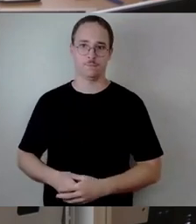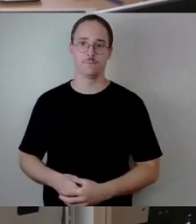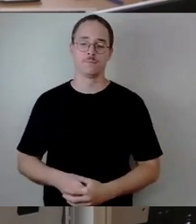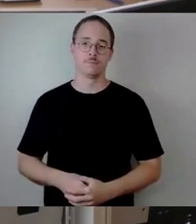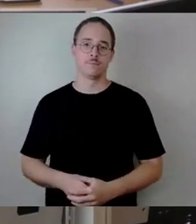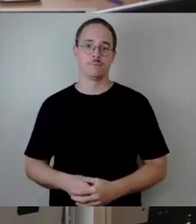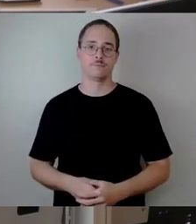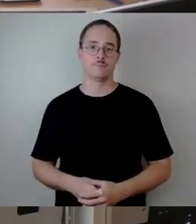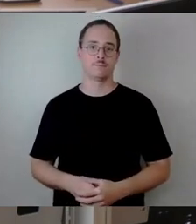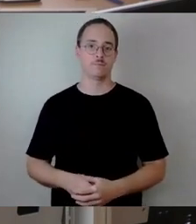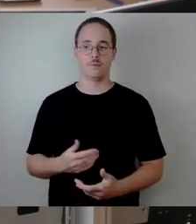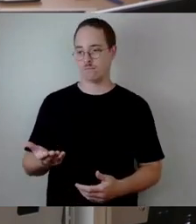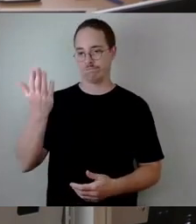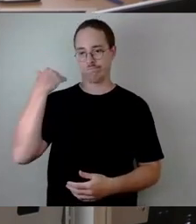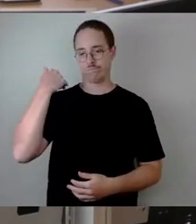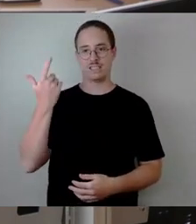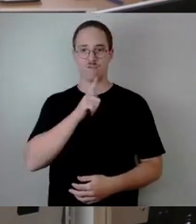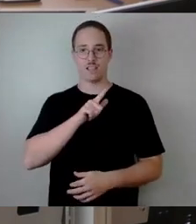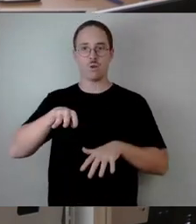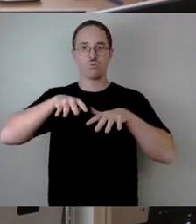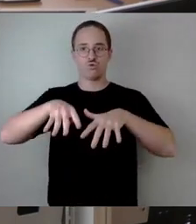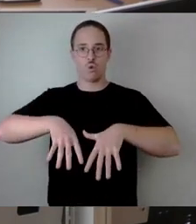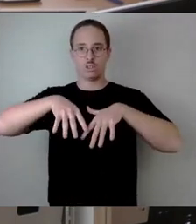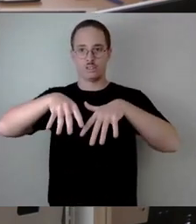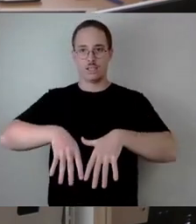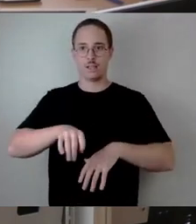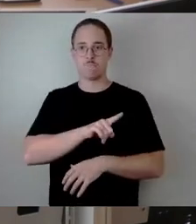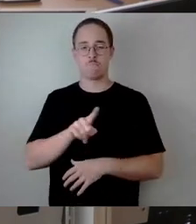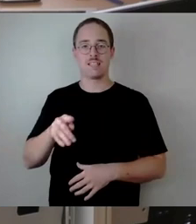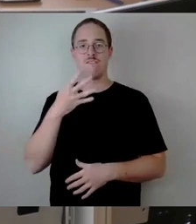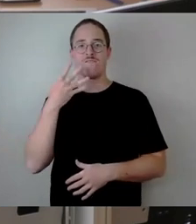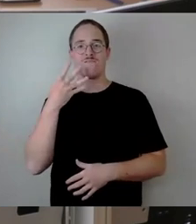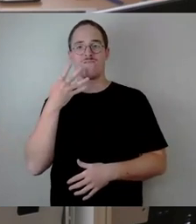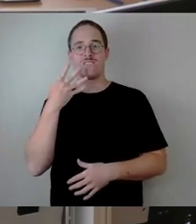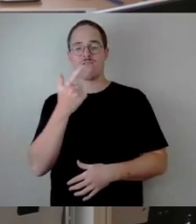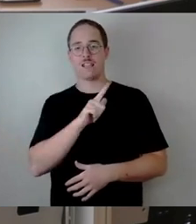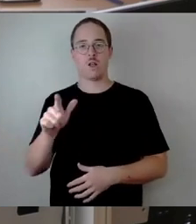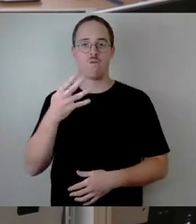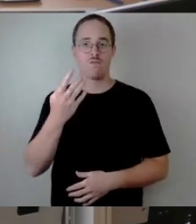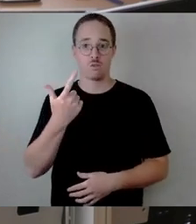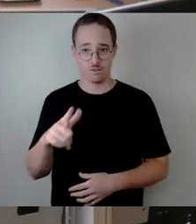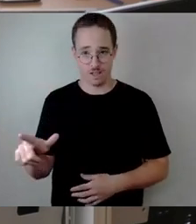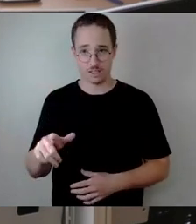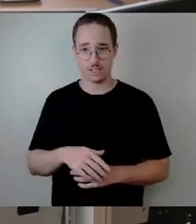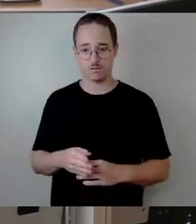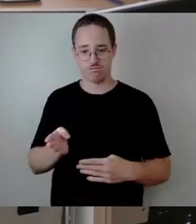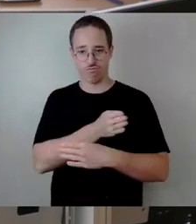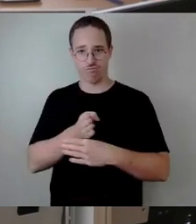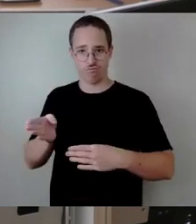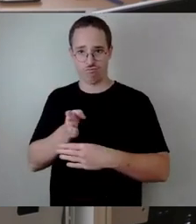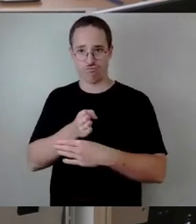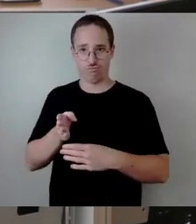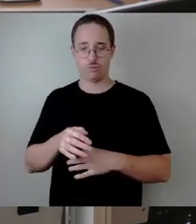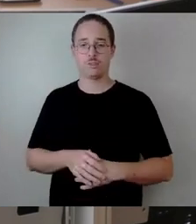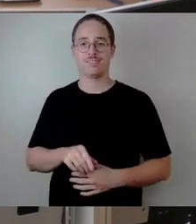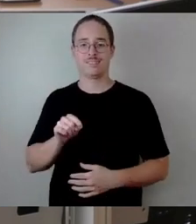Jahren von 2019 bis 2024 an diesen beiden Zügen, hatten wir ausführlich in den